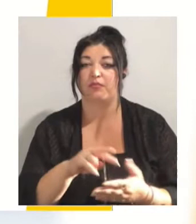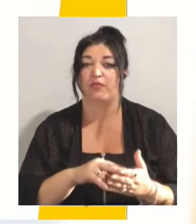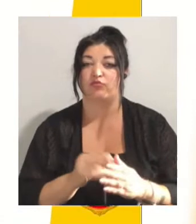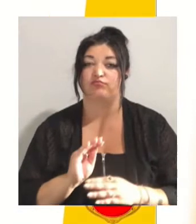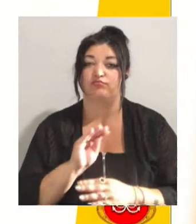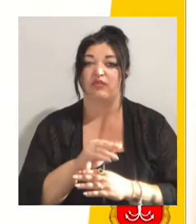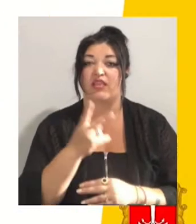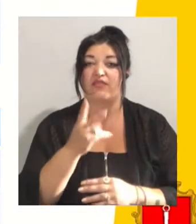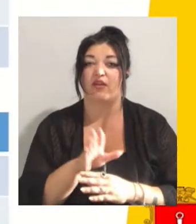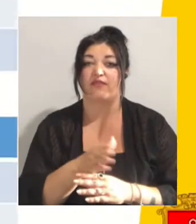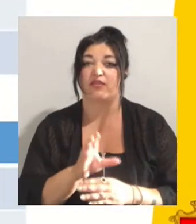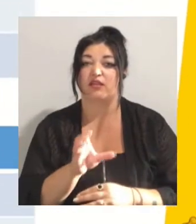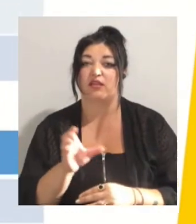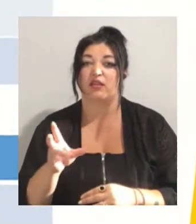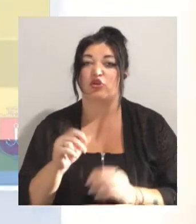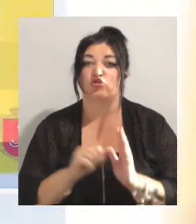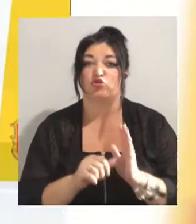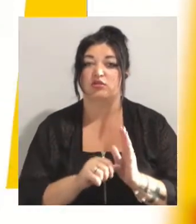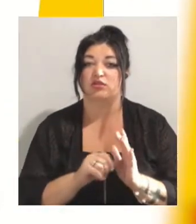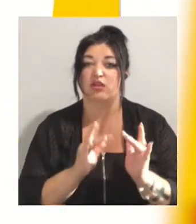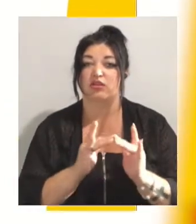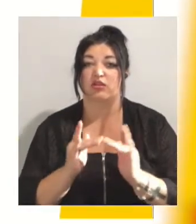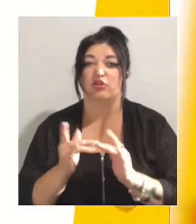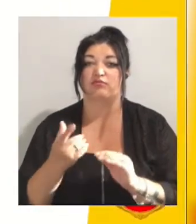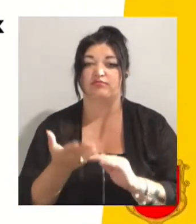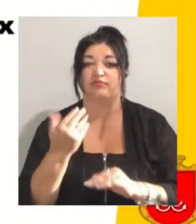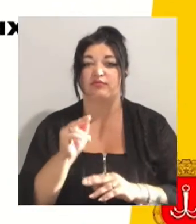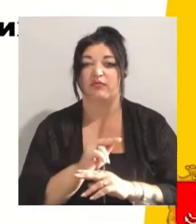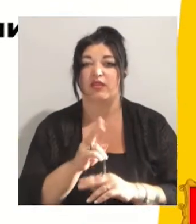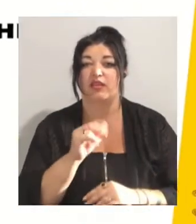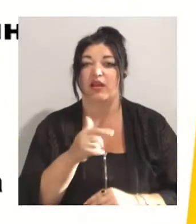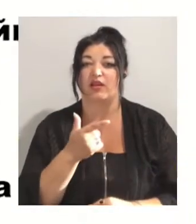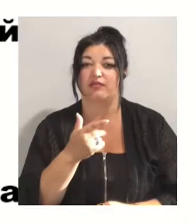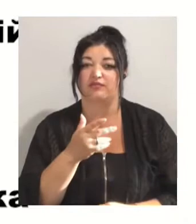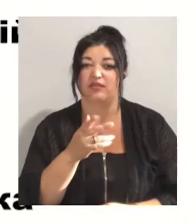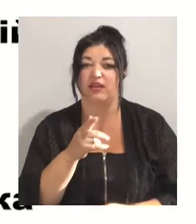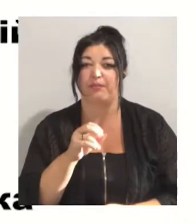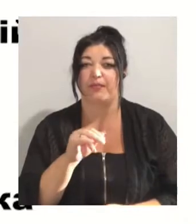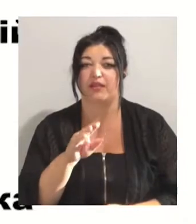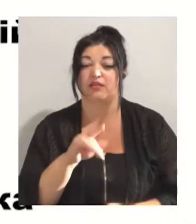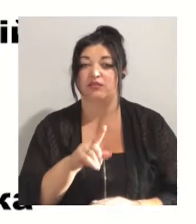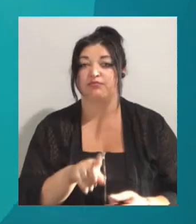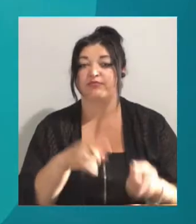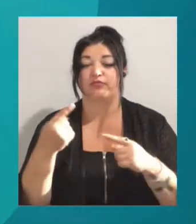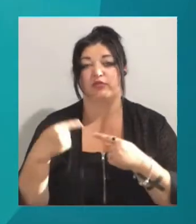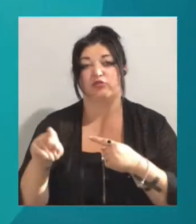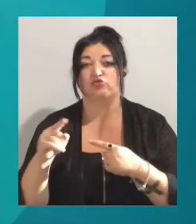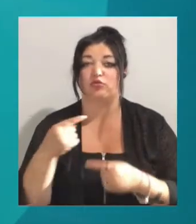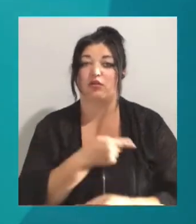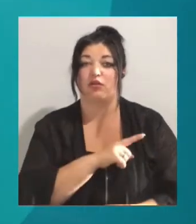відділення на 60 ліжок, де раніше лікували хворих на амонінгіт та гепатит. Їх переведуть до інших лікарень.